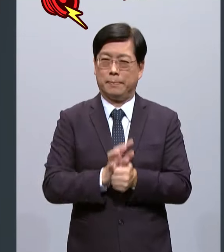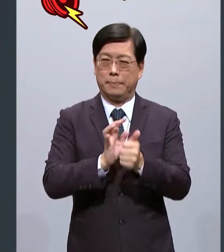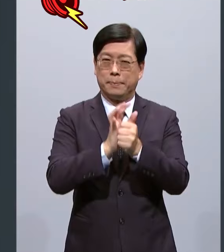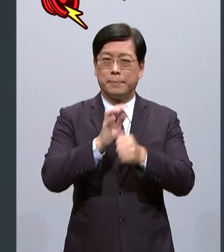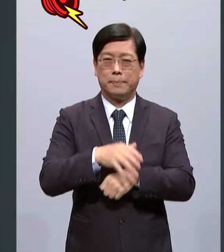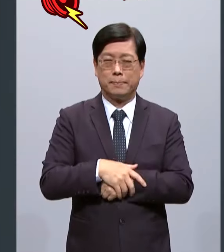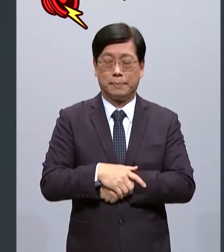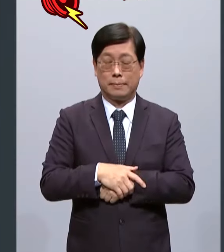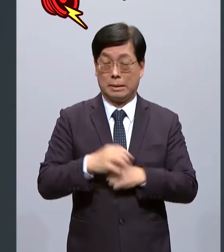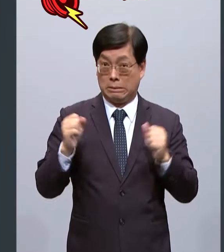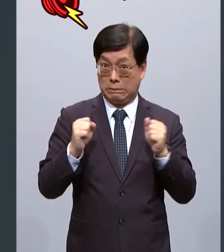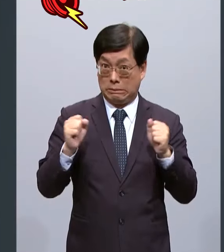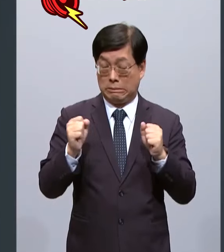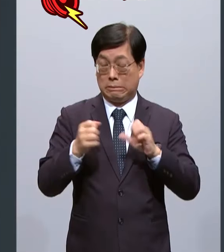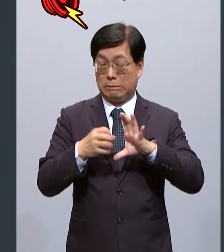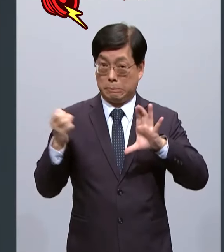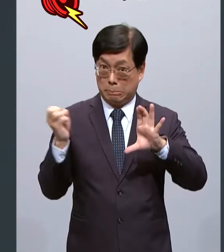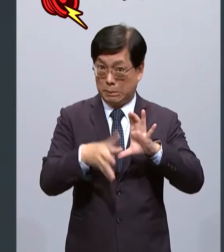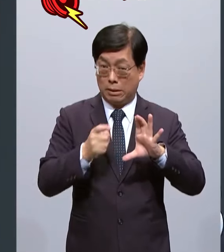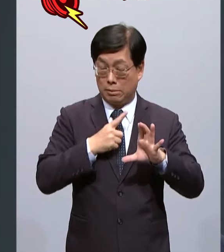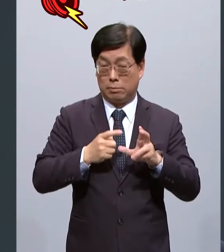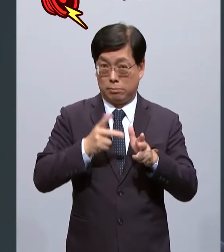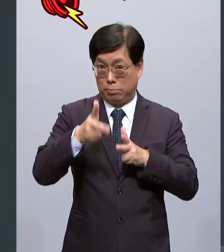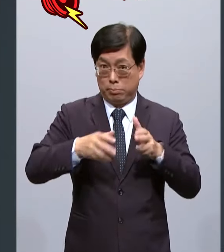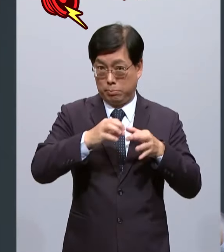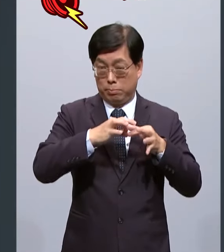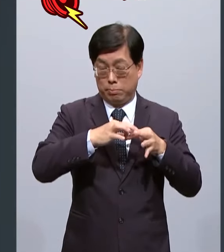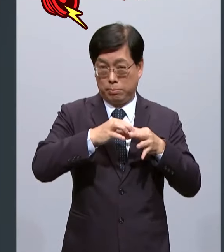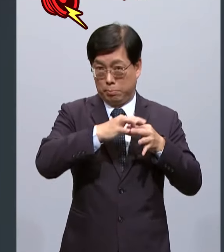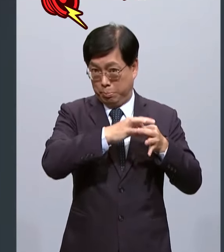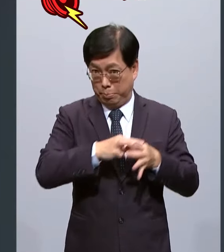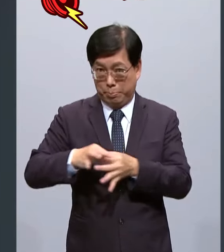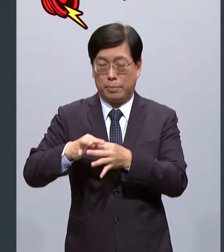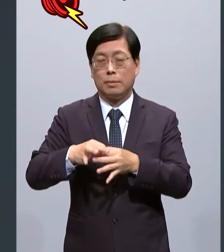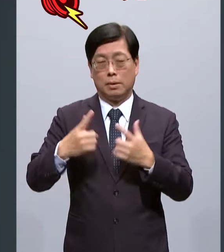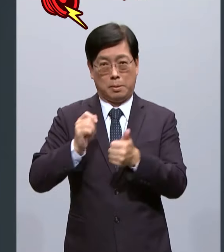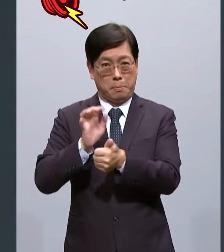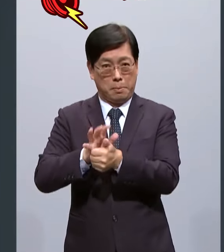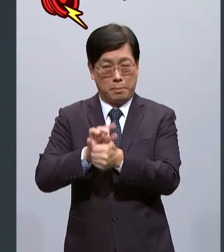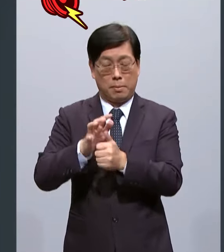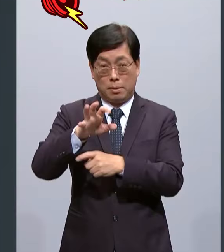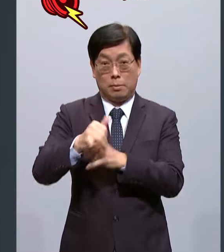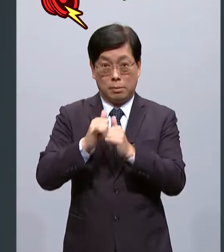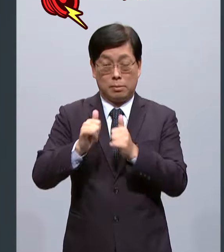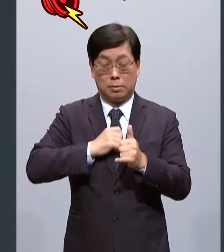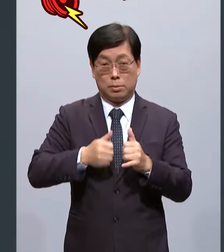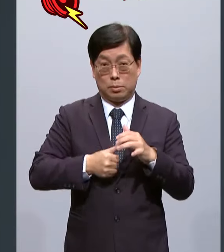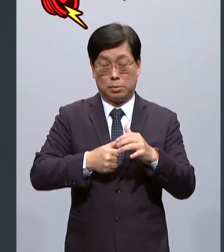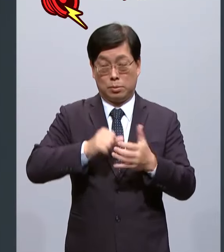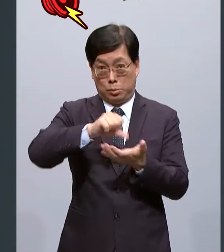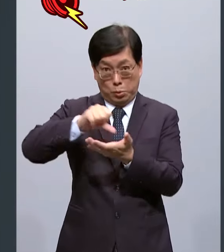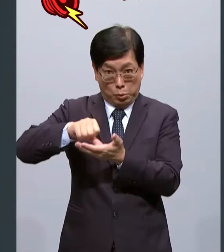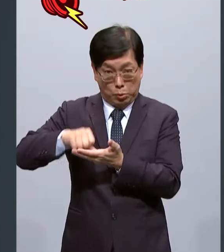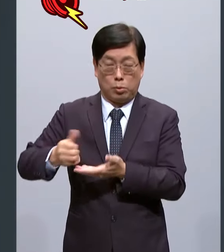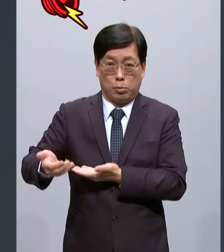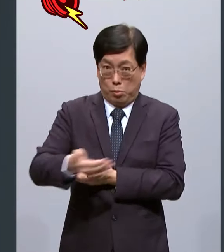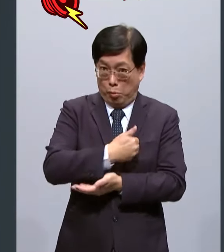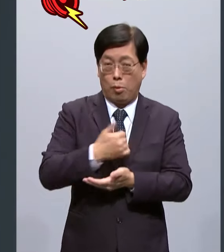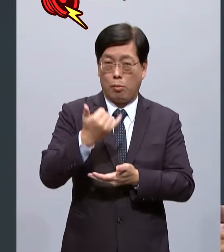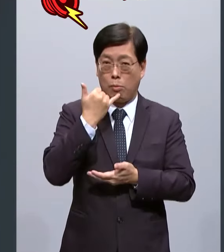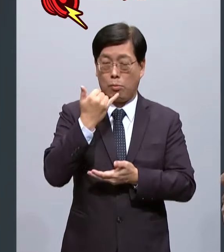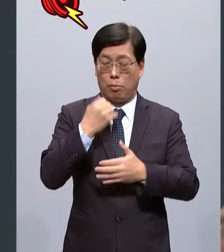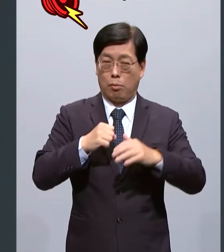冷链系统来保鲜农民所生产的农产品也能够借以调整